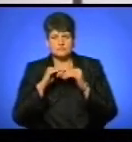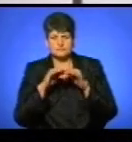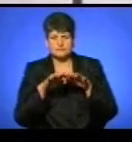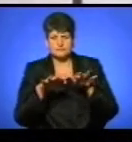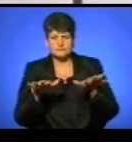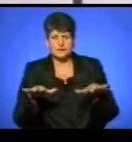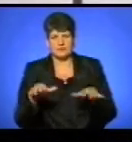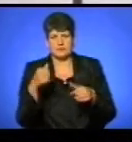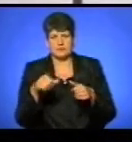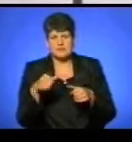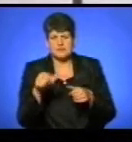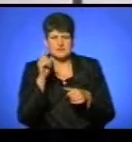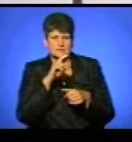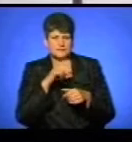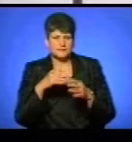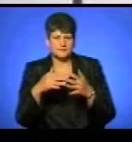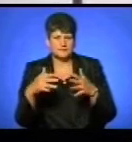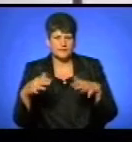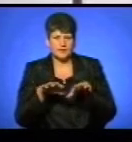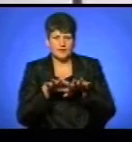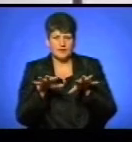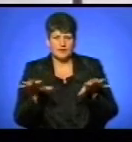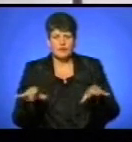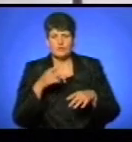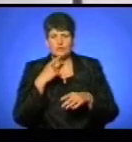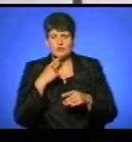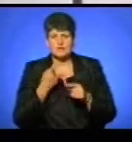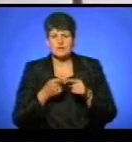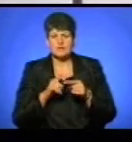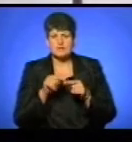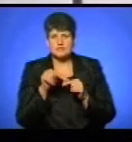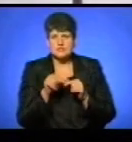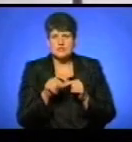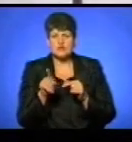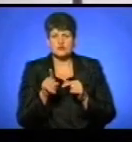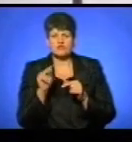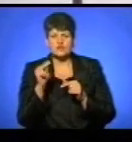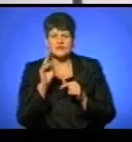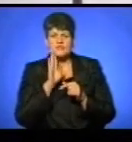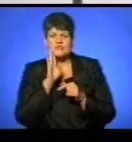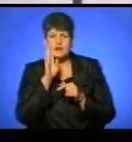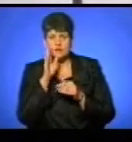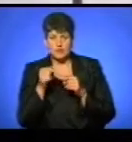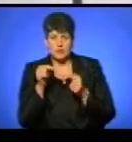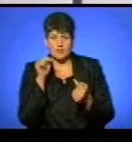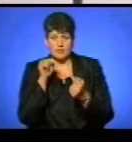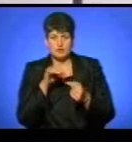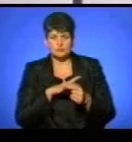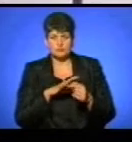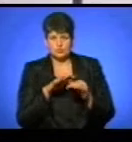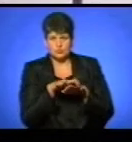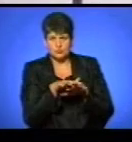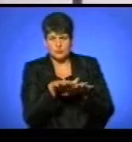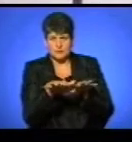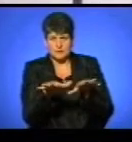новинам повідомив директор водно-спортивної бази Олексій Нижегородов. Він зауважив, що у четвер зранку навпроти бази став був покритий не